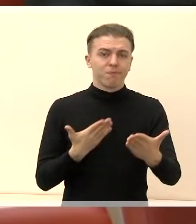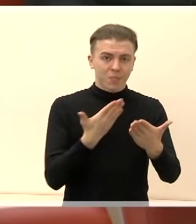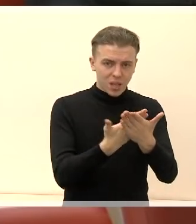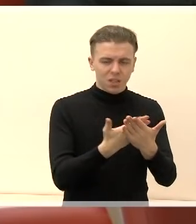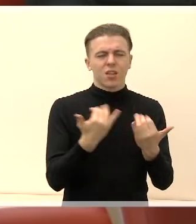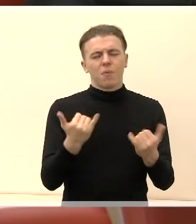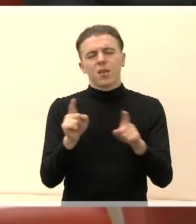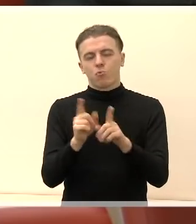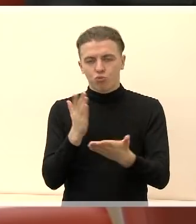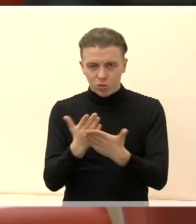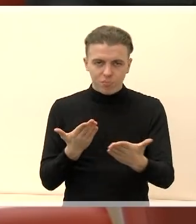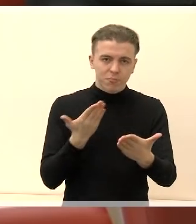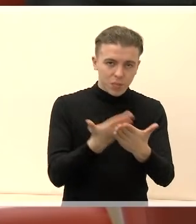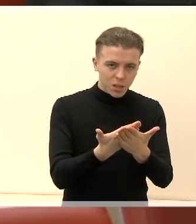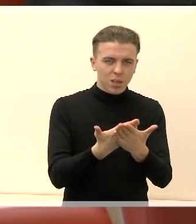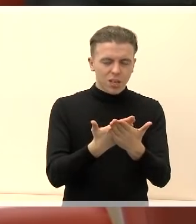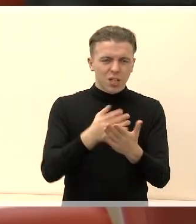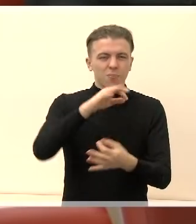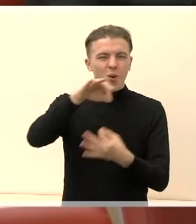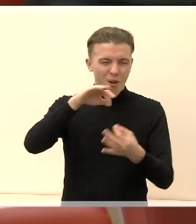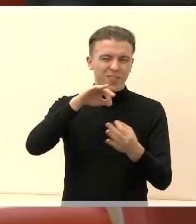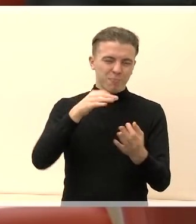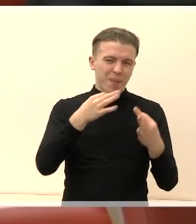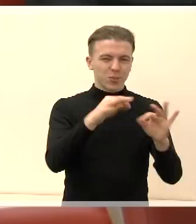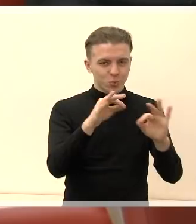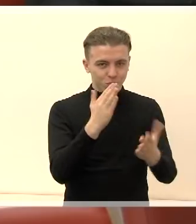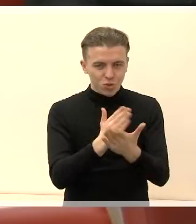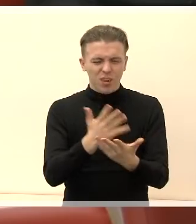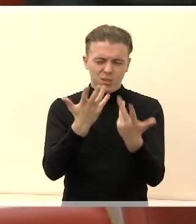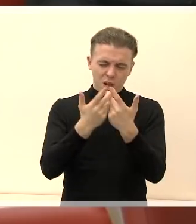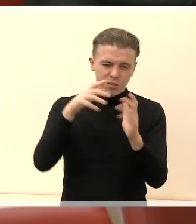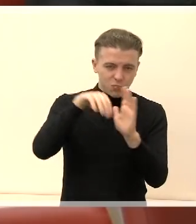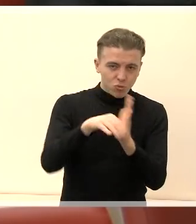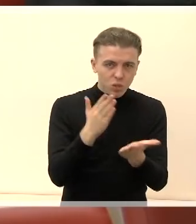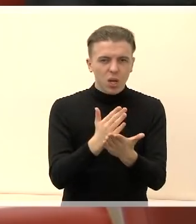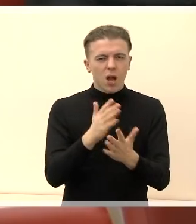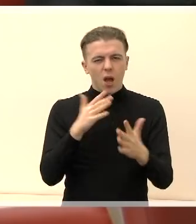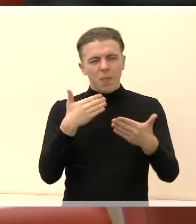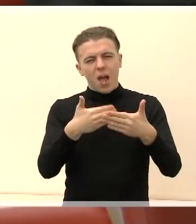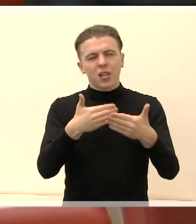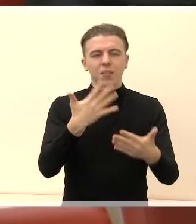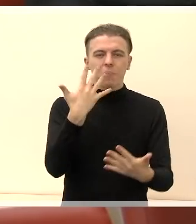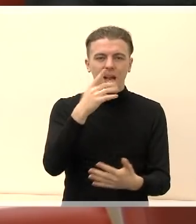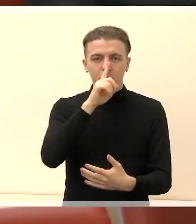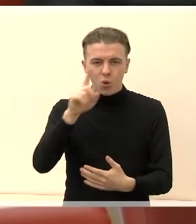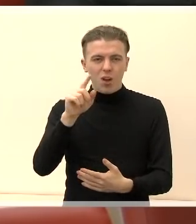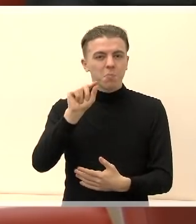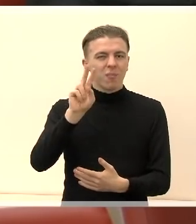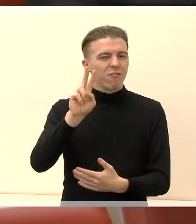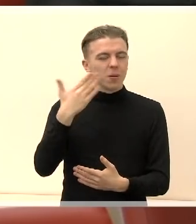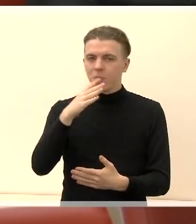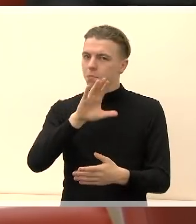pateiktas, reiškia, prieš projektiniai pasiūlymai su visai skaičiajimais. Ten netoli 5 milijonų be pavimo eurų.